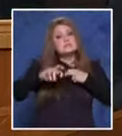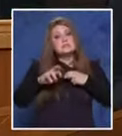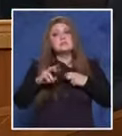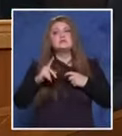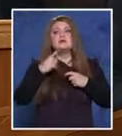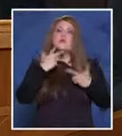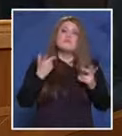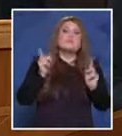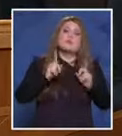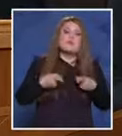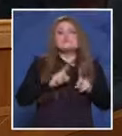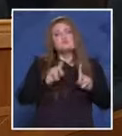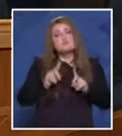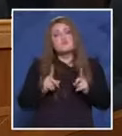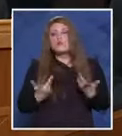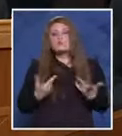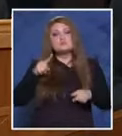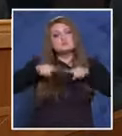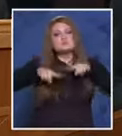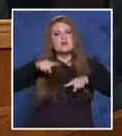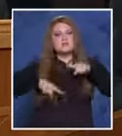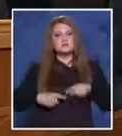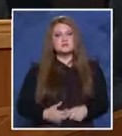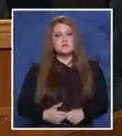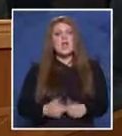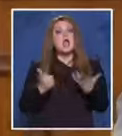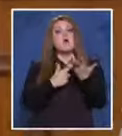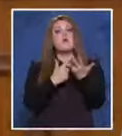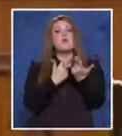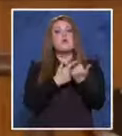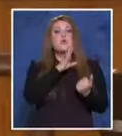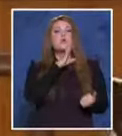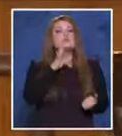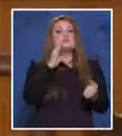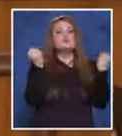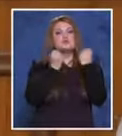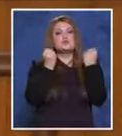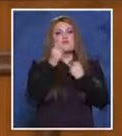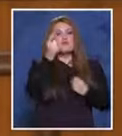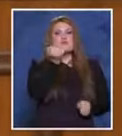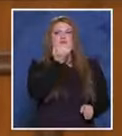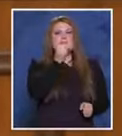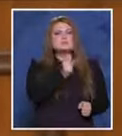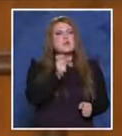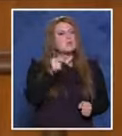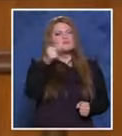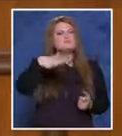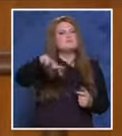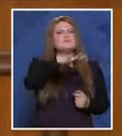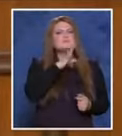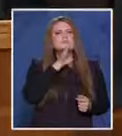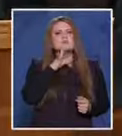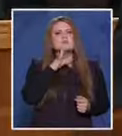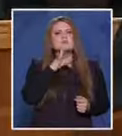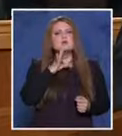излиза. Когато не. Не, не. А колко души живеят в това село, така раздирано от доста противоречето? има 7